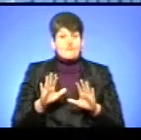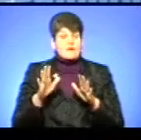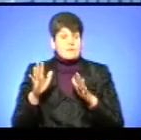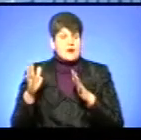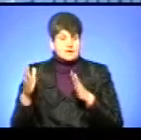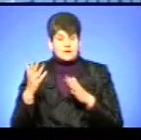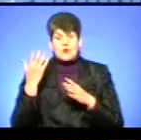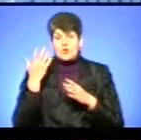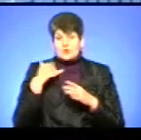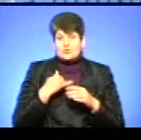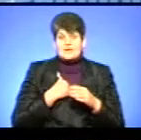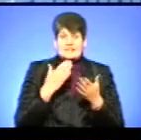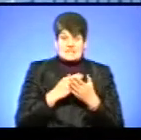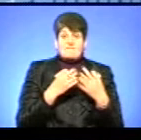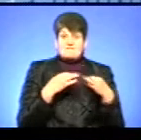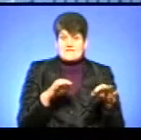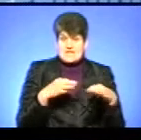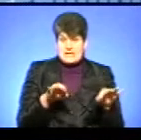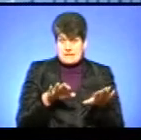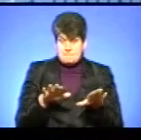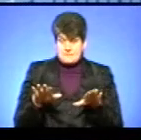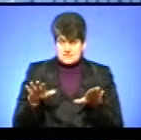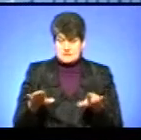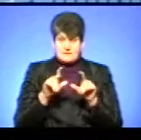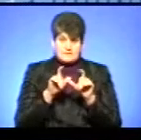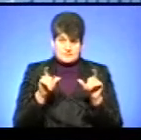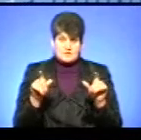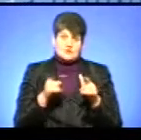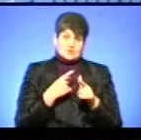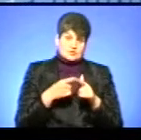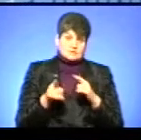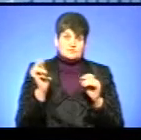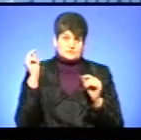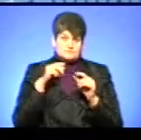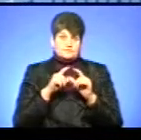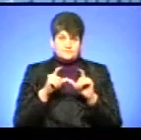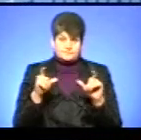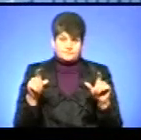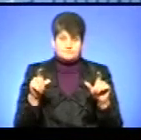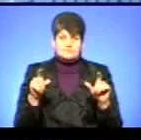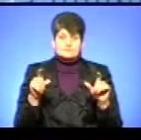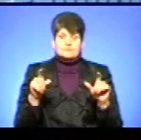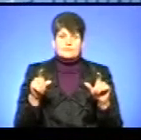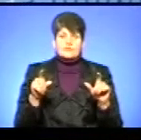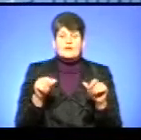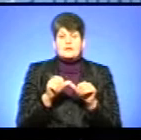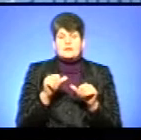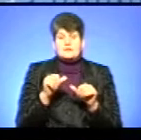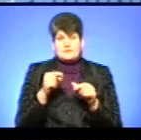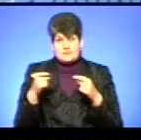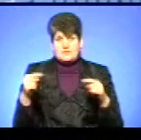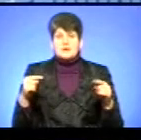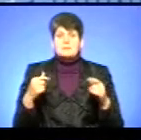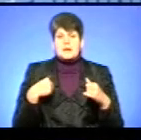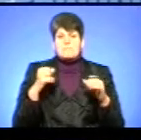коли у нас є вільні місця у закладах дошкільної освіти, чи, знову ж таки, у школах і позашкільних закладах,